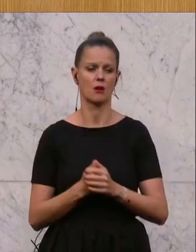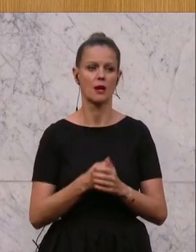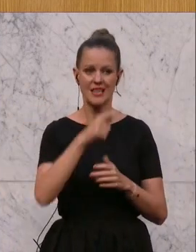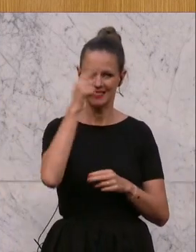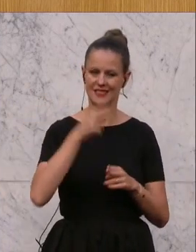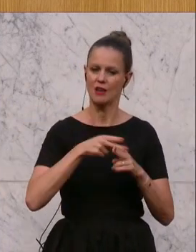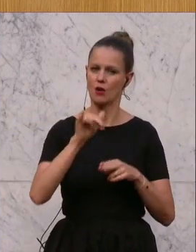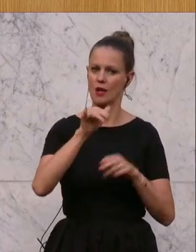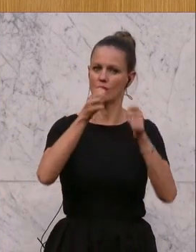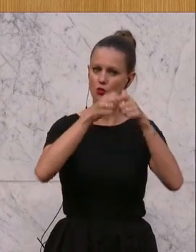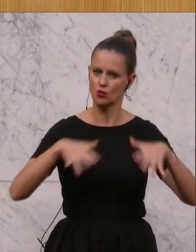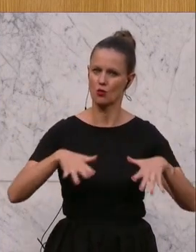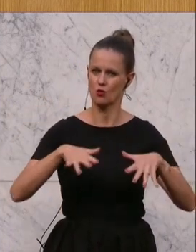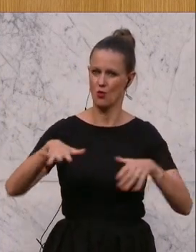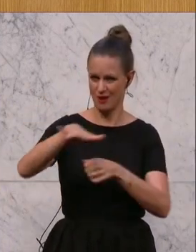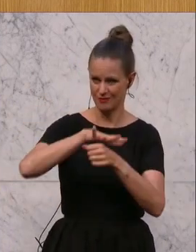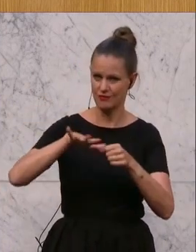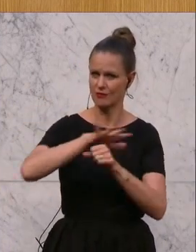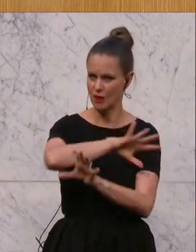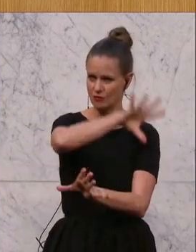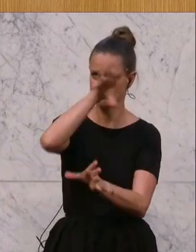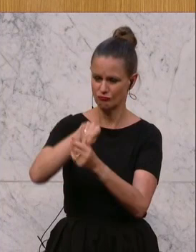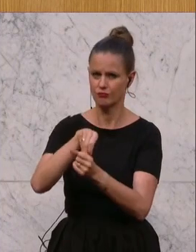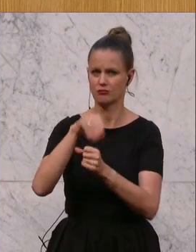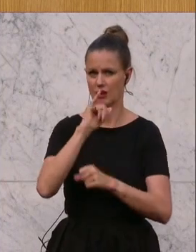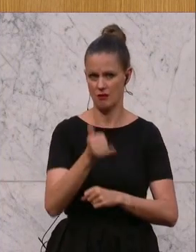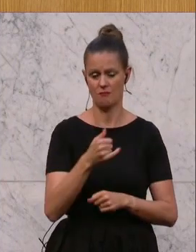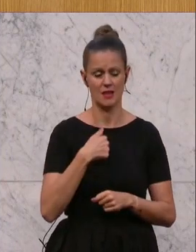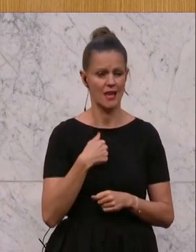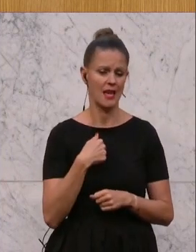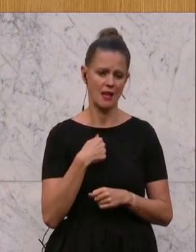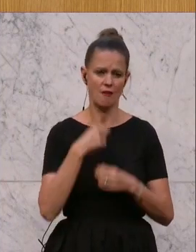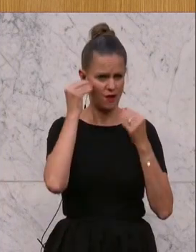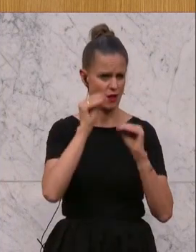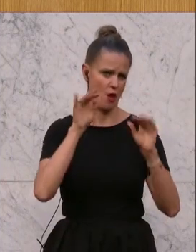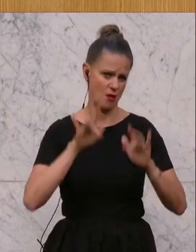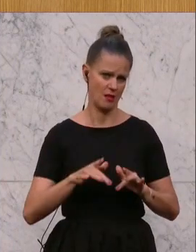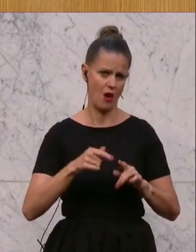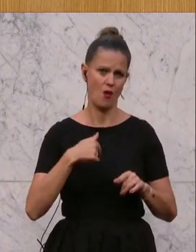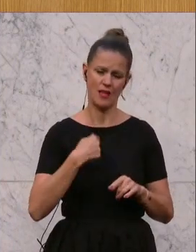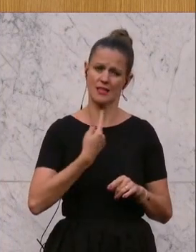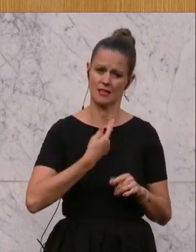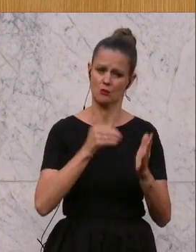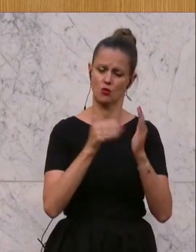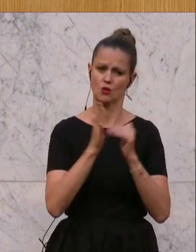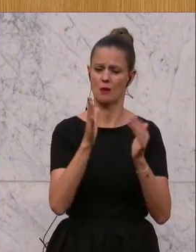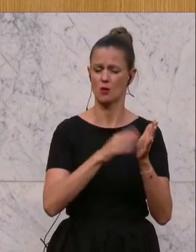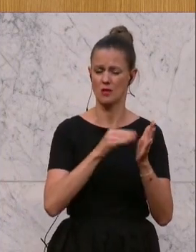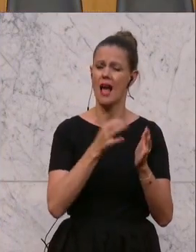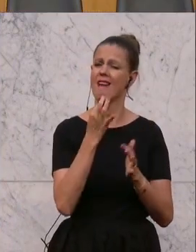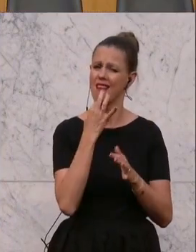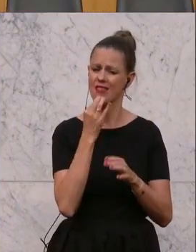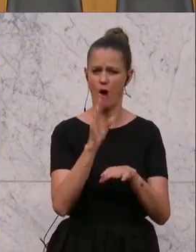diese Infrastrukturkomponente hier gebündelt wird. Und ich vertraue darauf, und ich werde das als Nutzer dieses Systems auch sehr genau